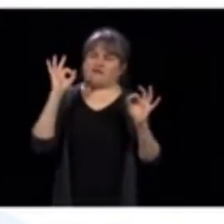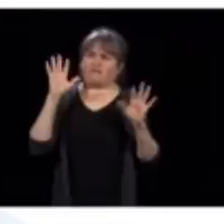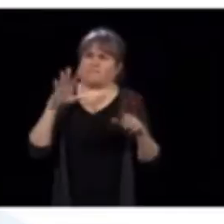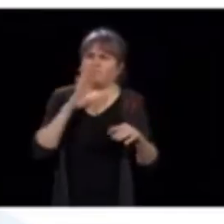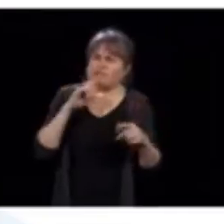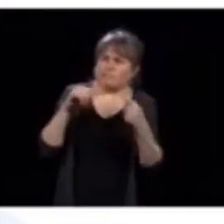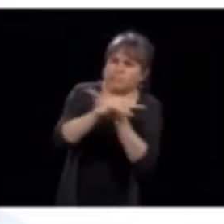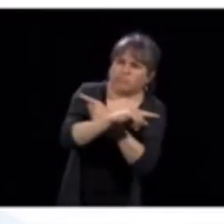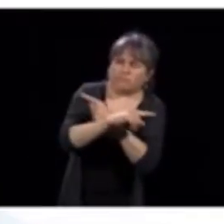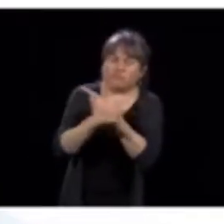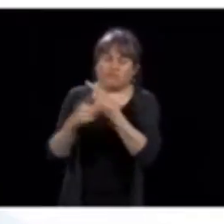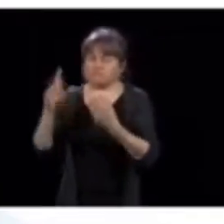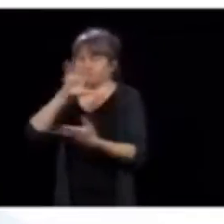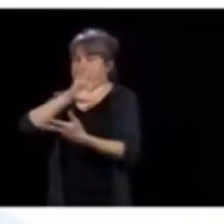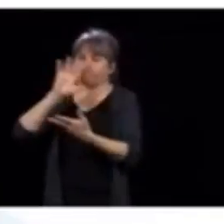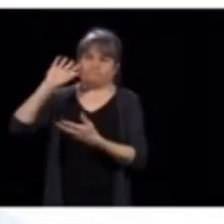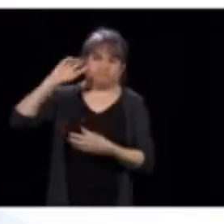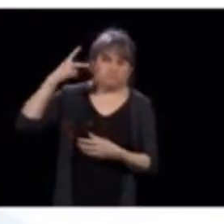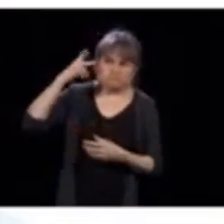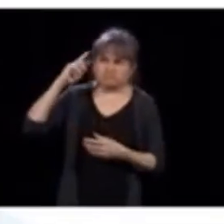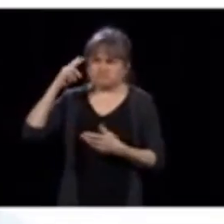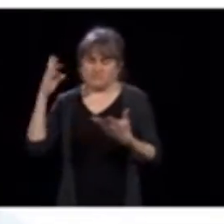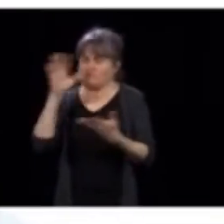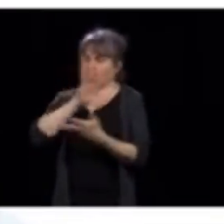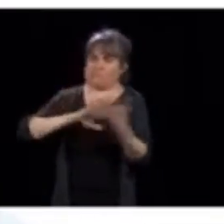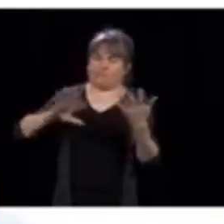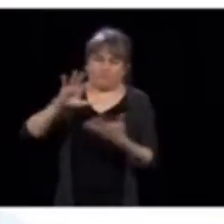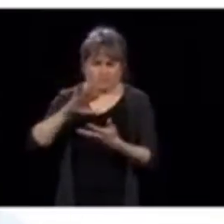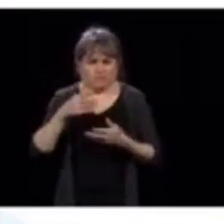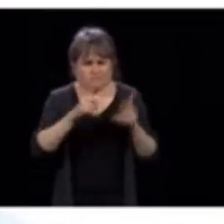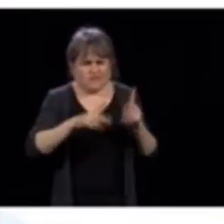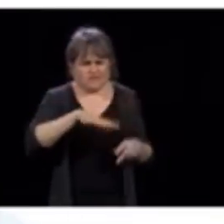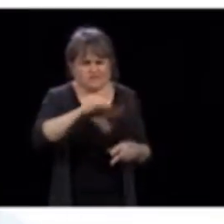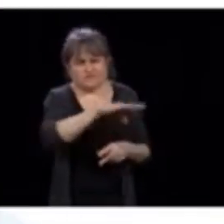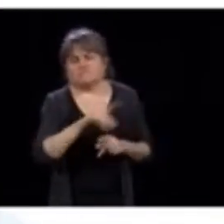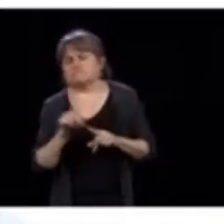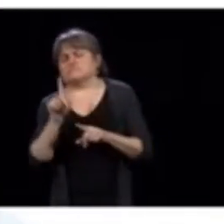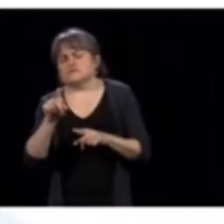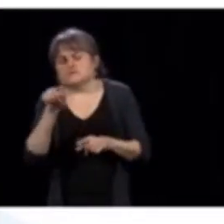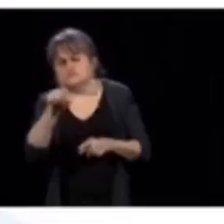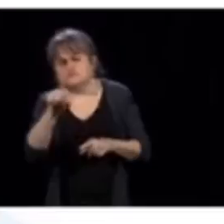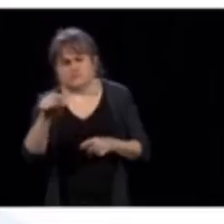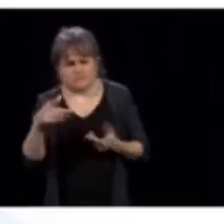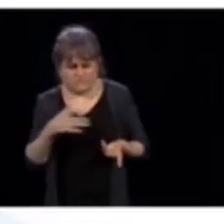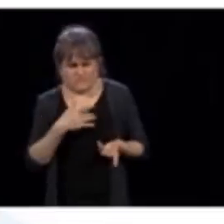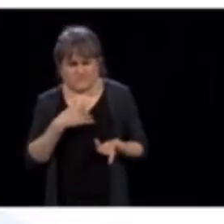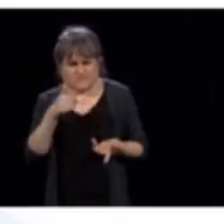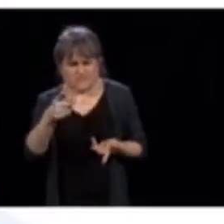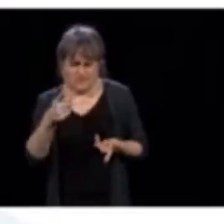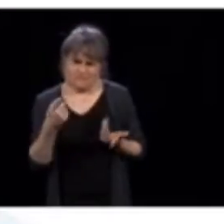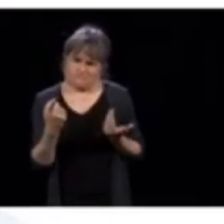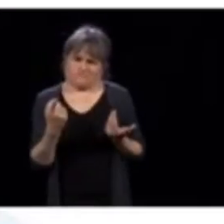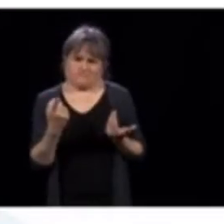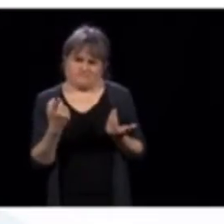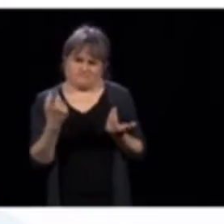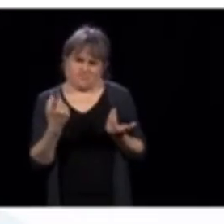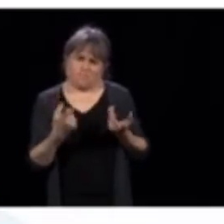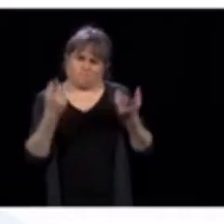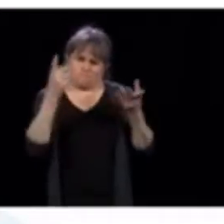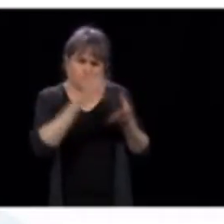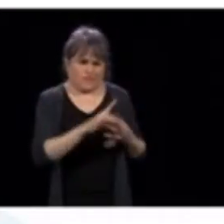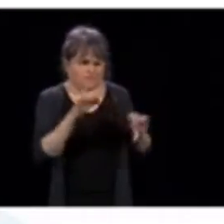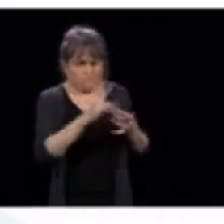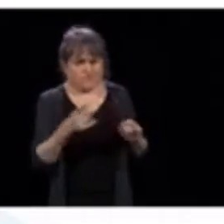peine le temps de la mettre en place, que déjà, on en change. Est-ce qu'effectivement, la direction est claire en ce qui